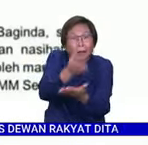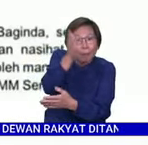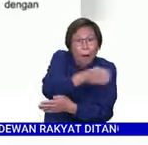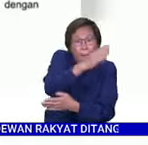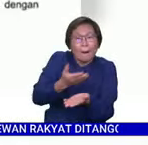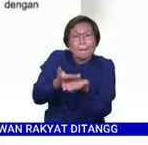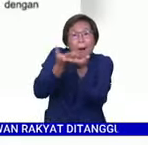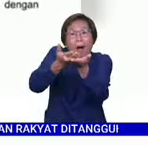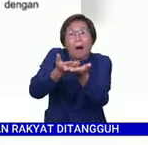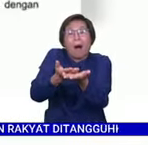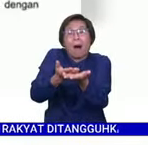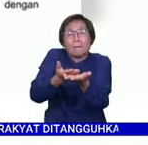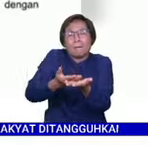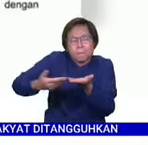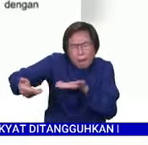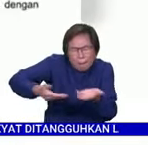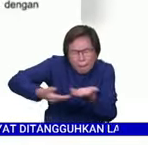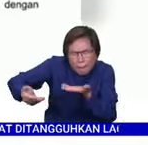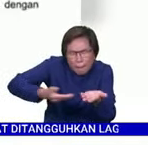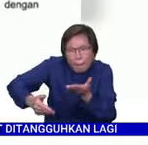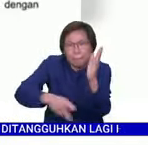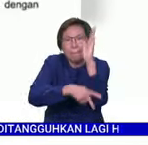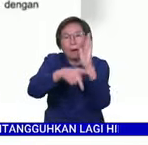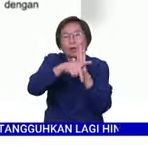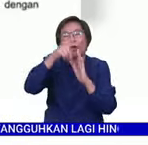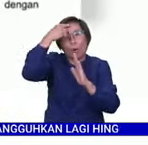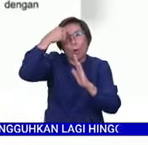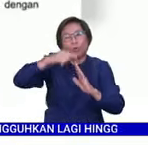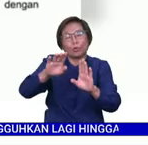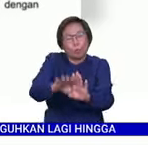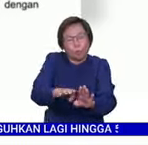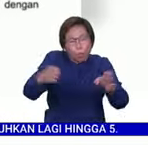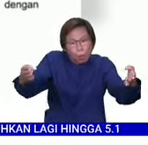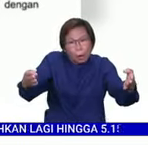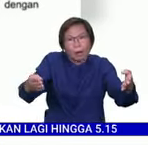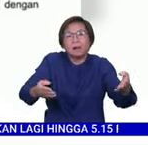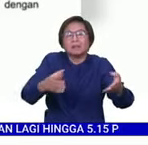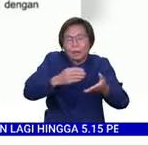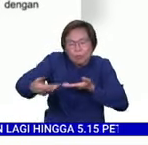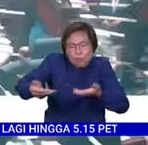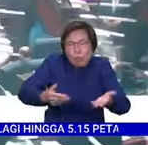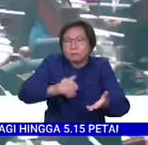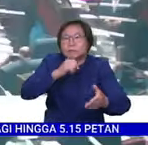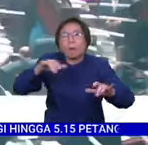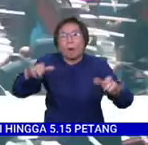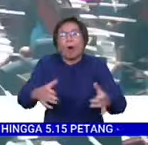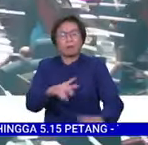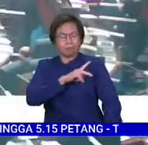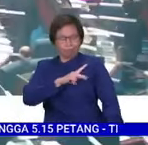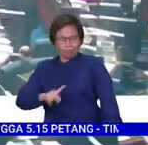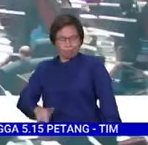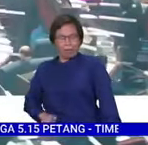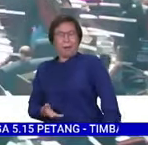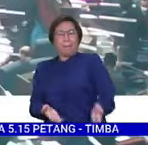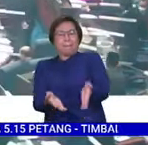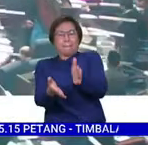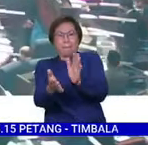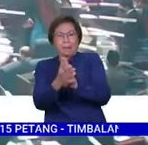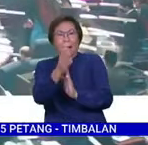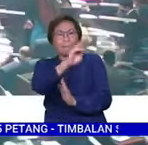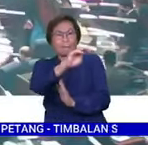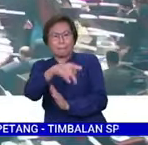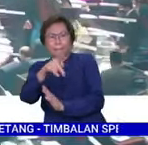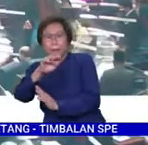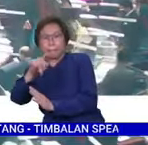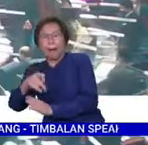dibahaskan di Parlimen bagi tujuan diungkaikan tidak dilaksanakan. Justru Seri Paduka menitahkan supaya ahli-ahli